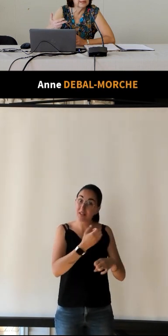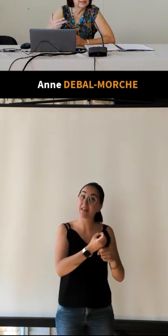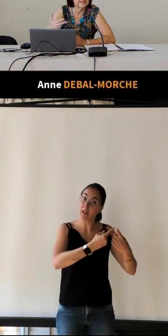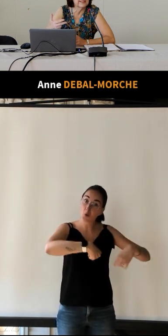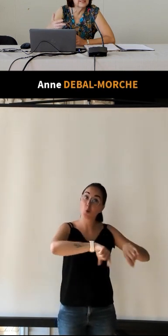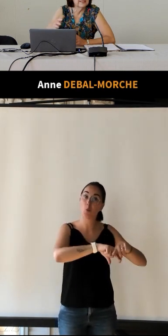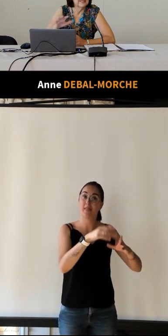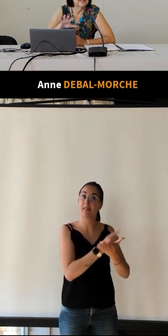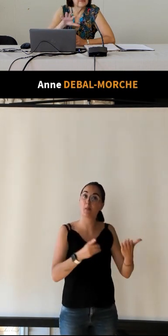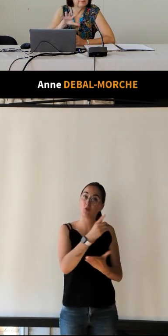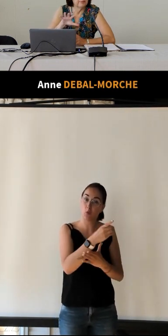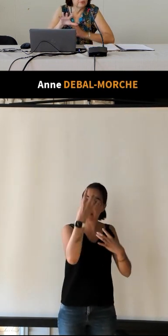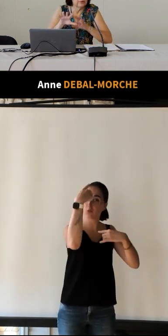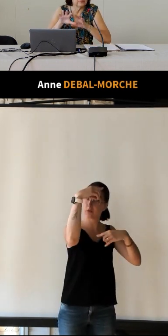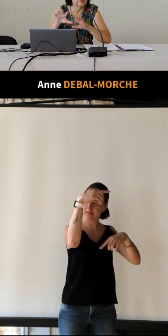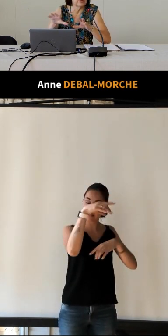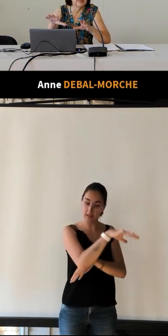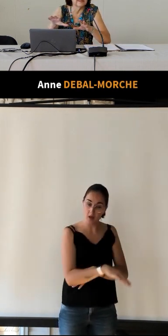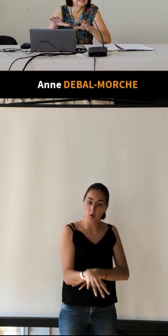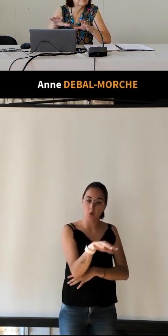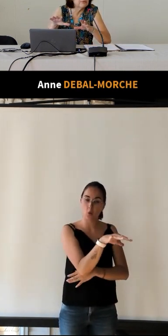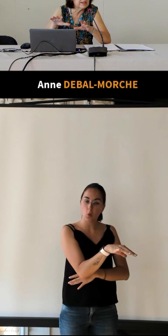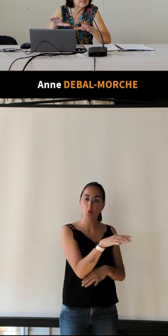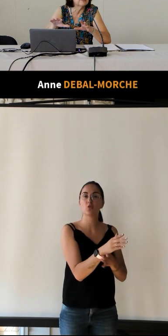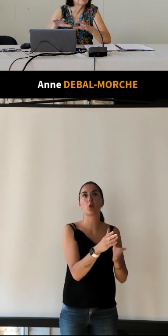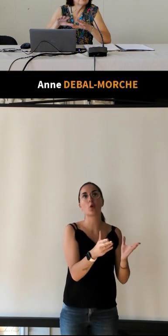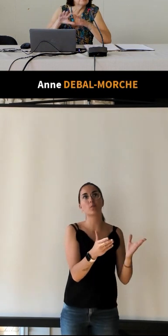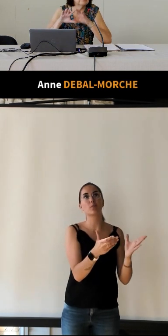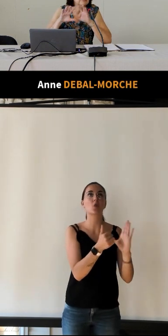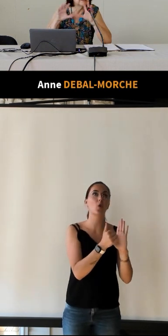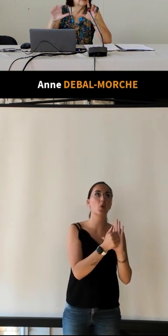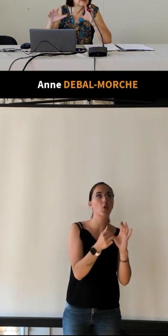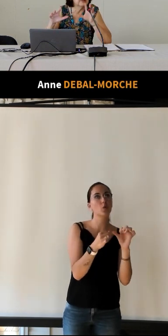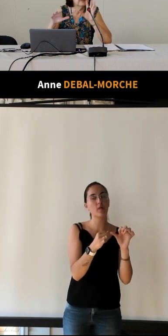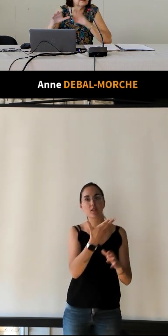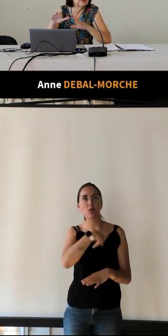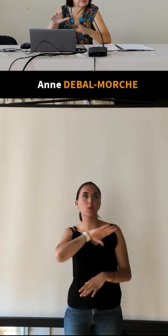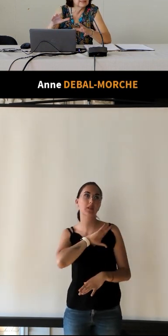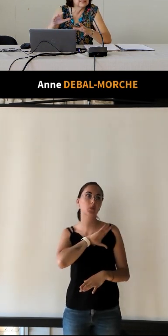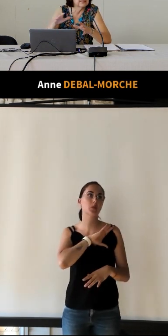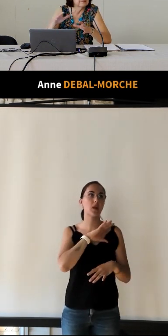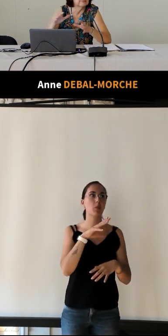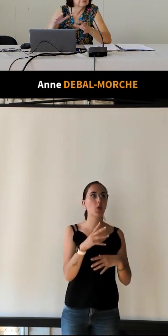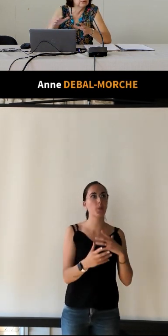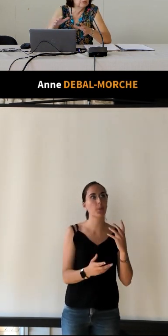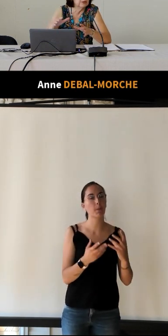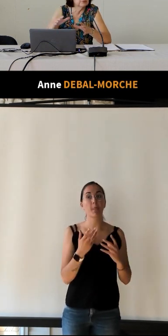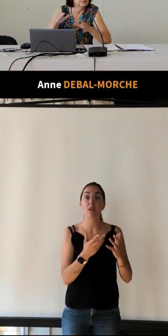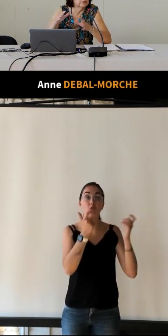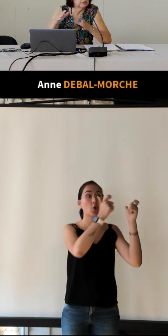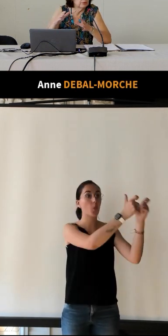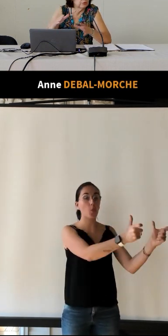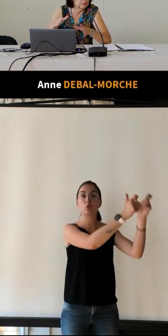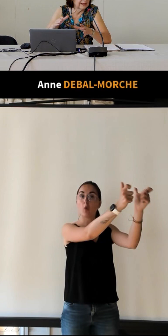touristique qui va plus être responsable de certains monuments